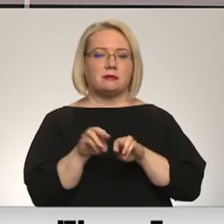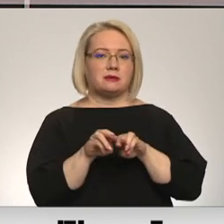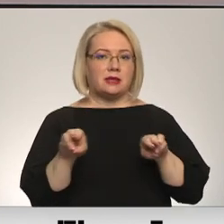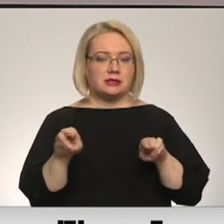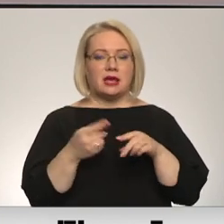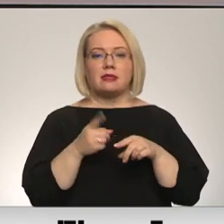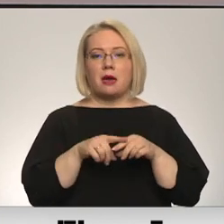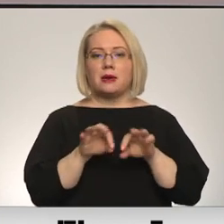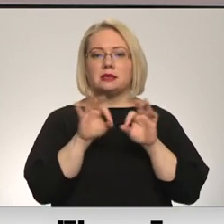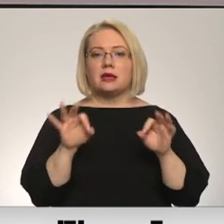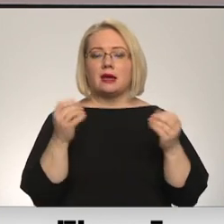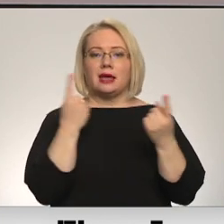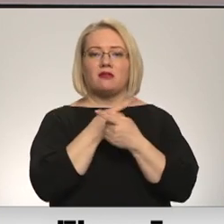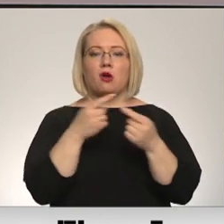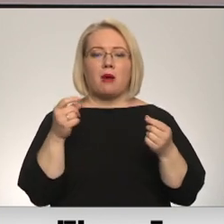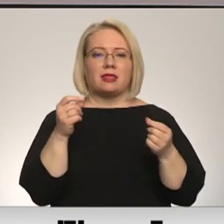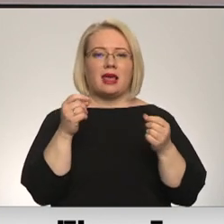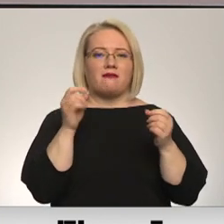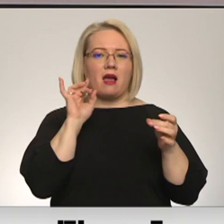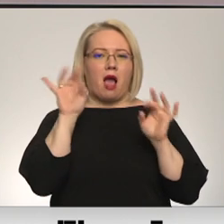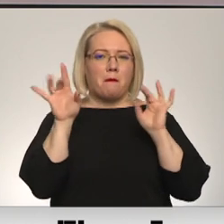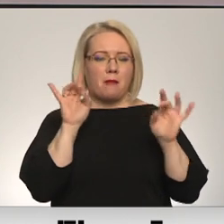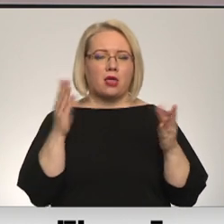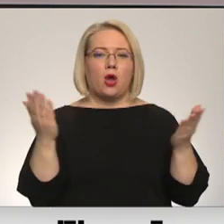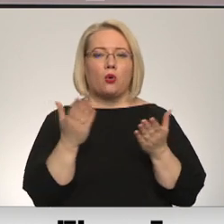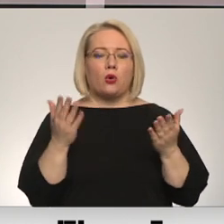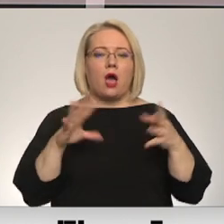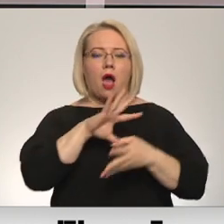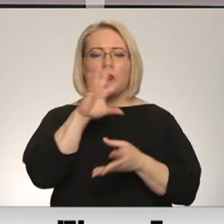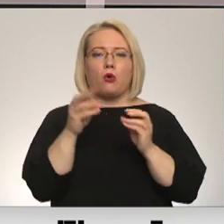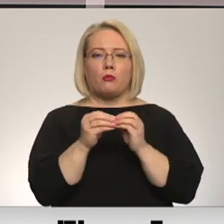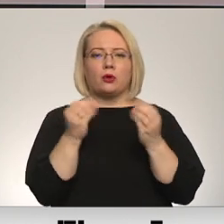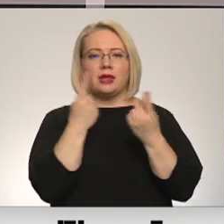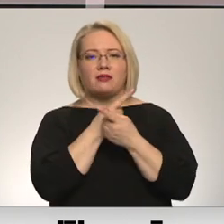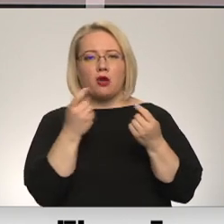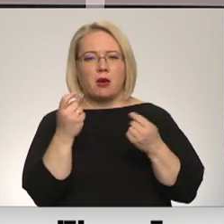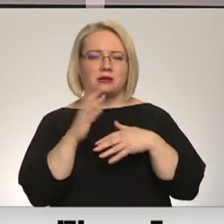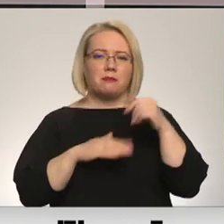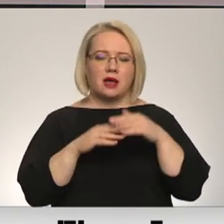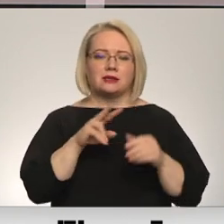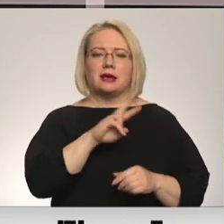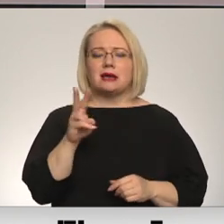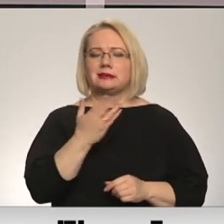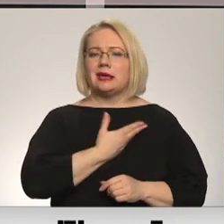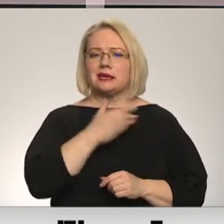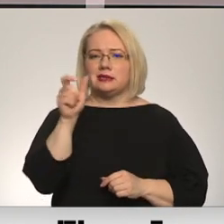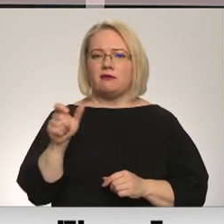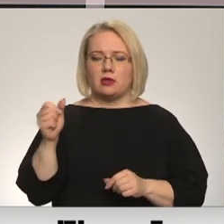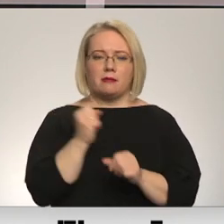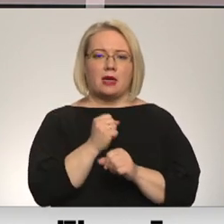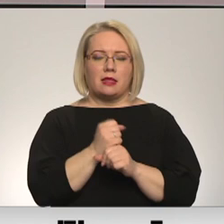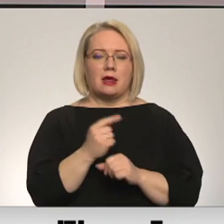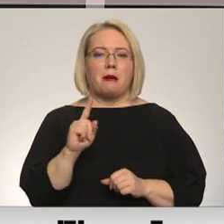Tāpēc sākta informatīva kampaņa, kurā apkopota praktiski informāciju un padomi, kas iedzīvotājiem būtu jādara pirmajās